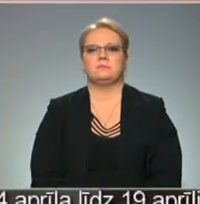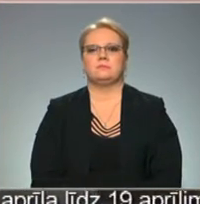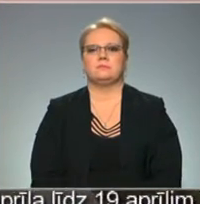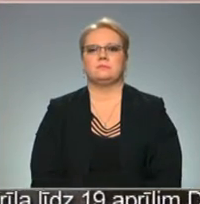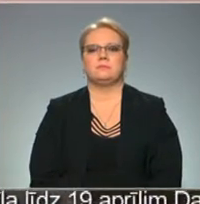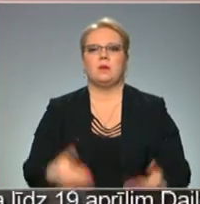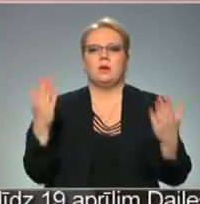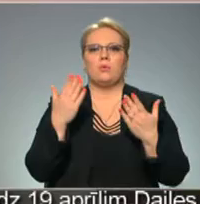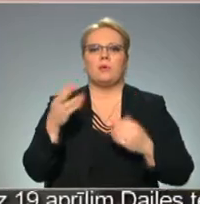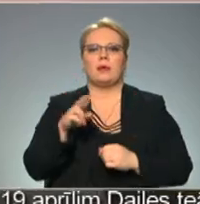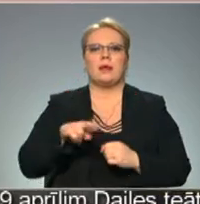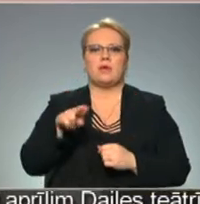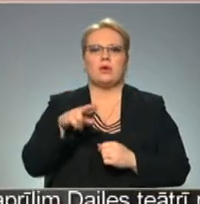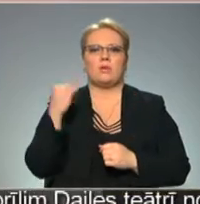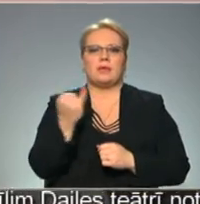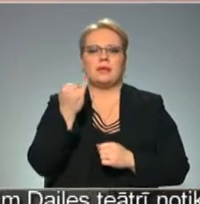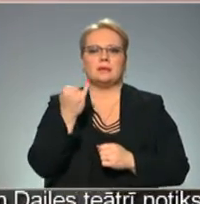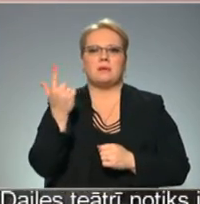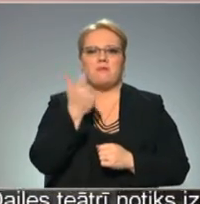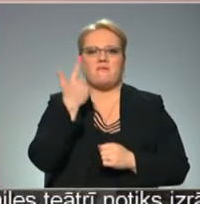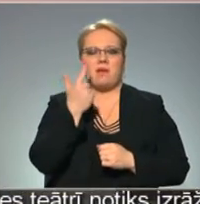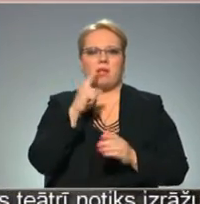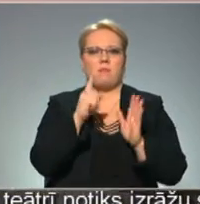Kuri reģioni interesējas par filmu?